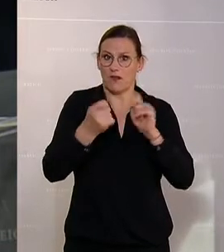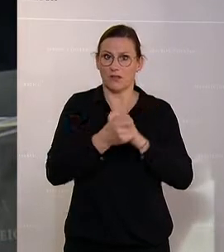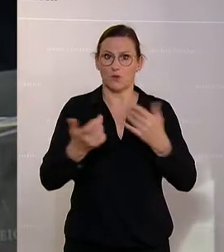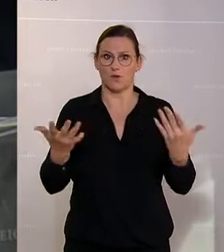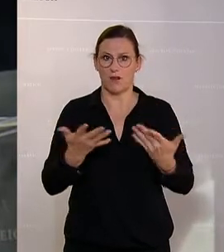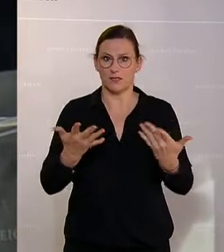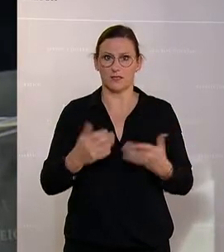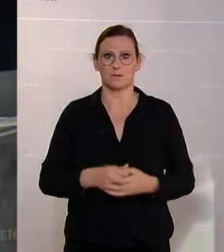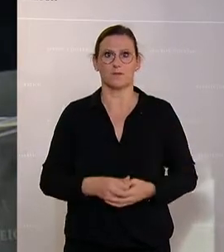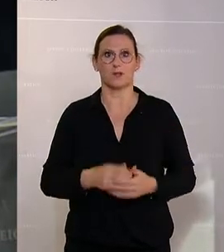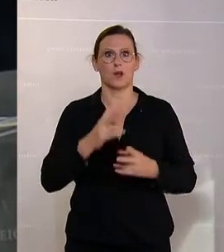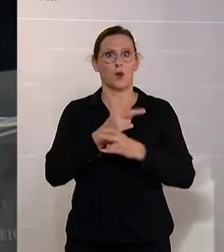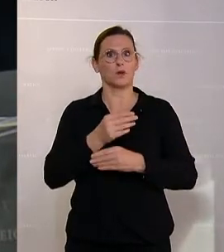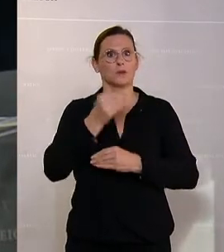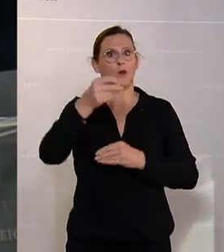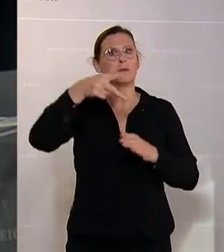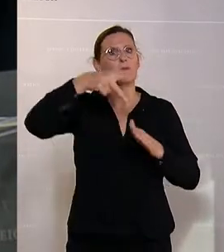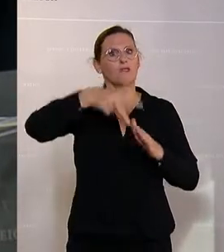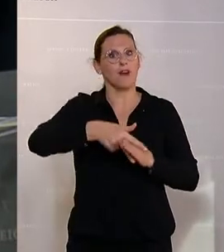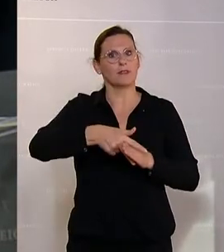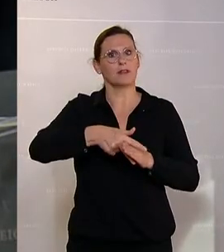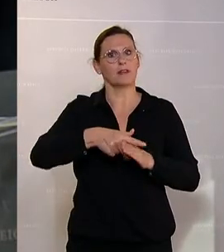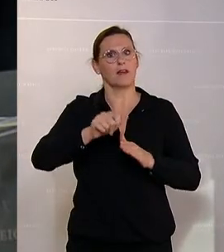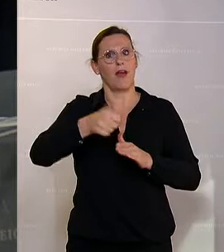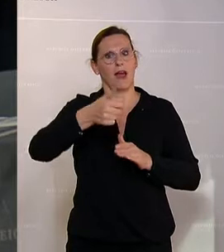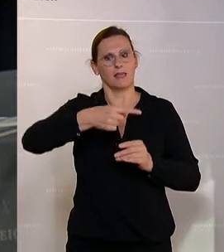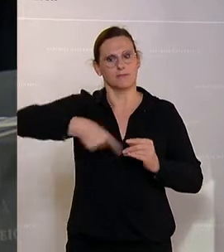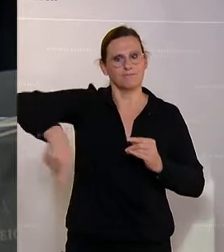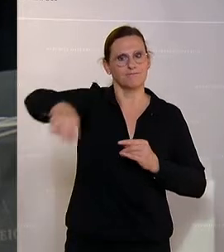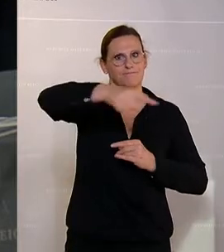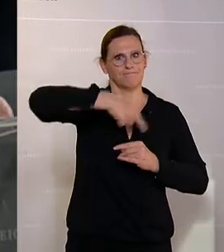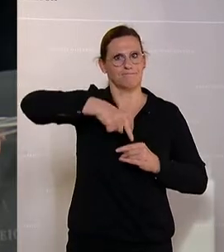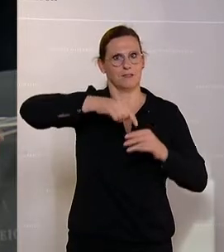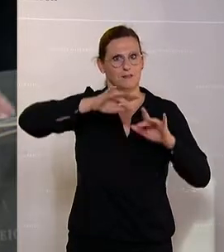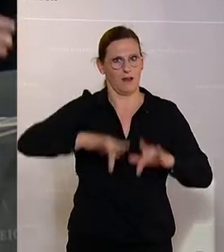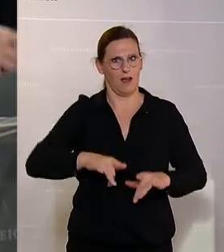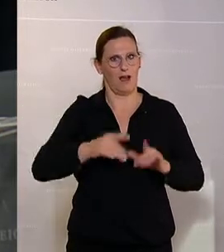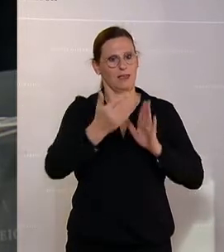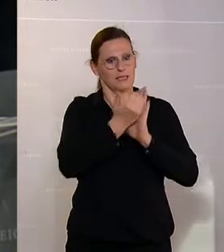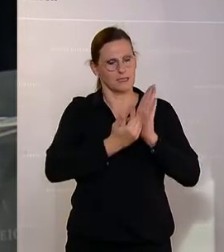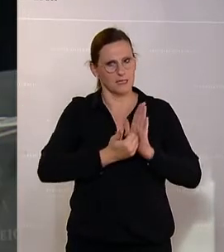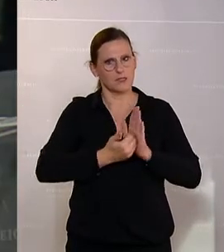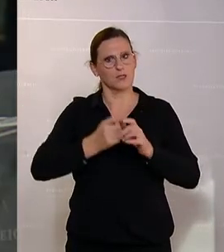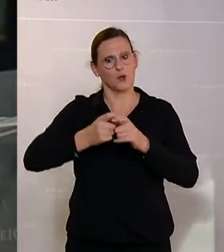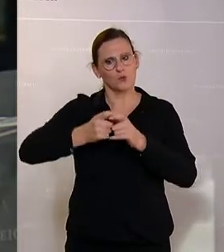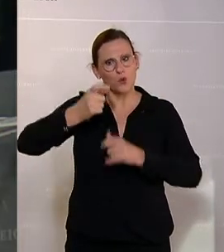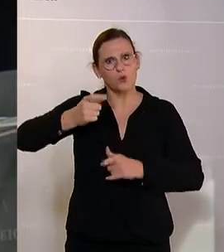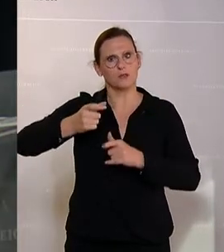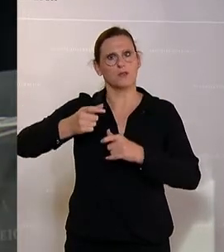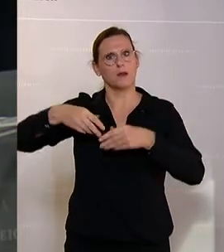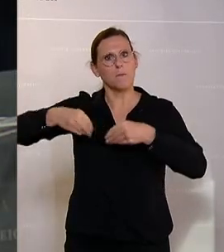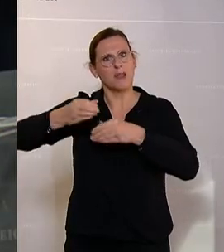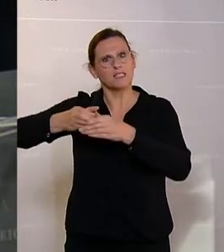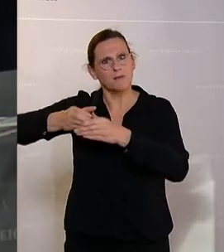bekommt ein Einwegpfand. Und das Abfallwirtschaftsgesetz legt das auch fest, dass für Dosen und Plastikfaschen nun